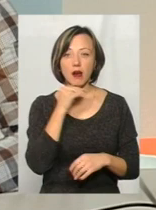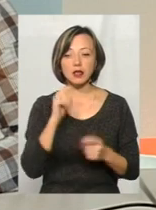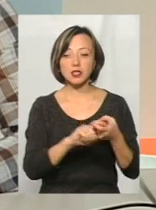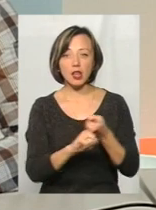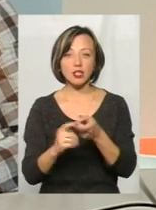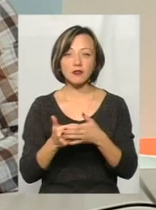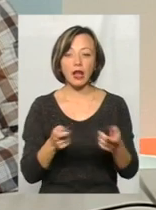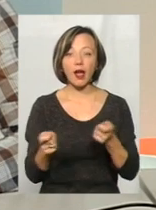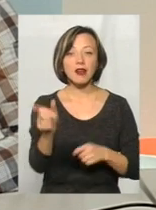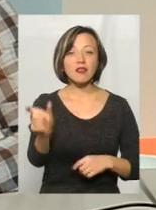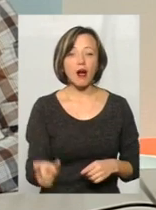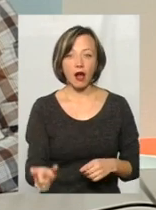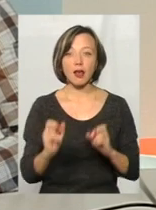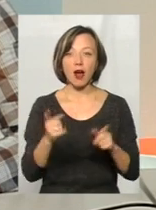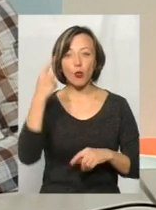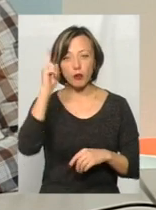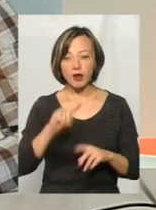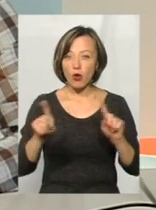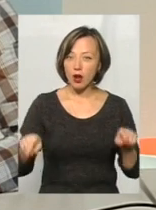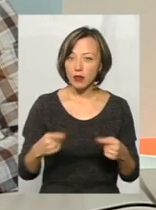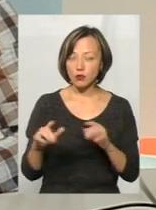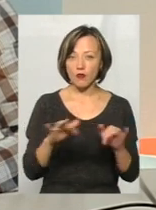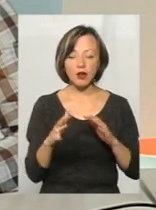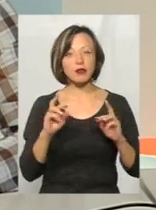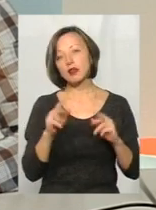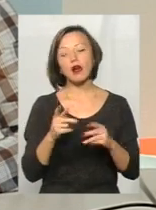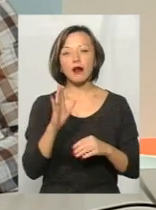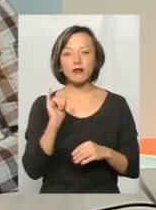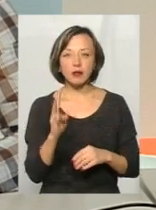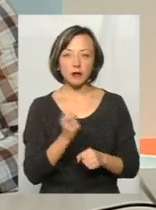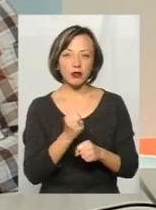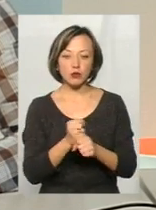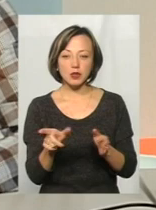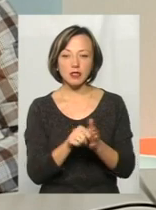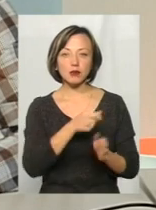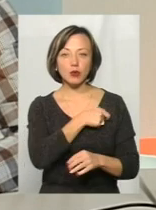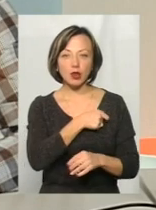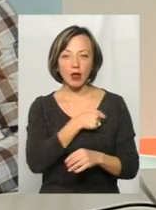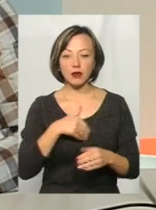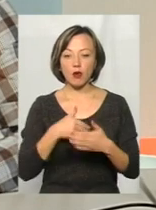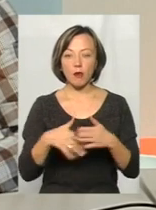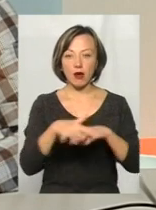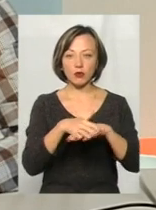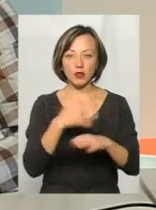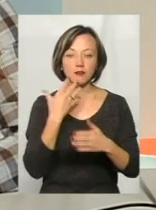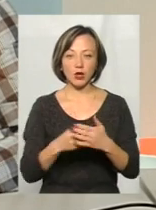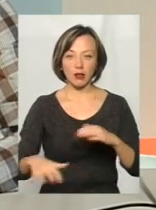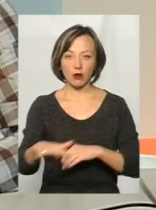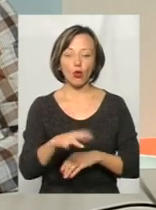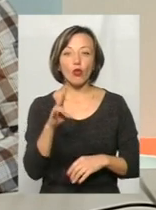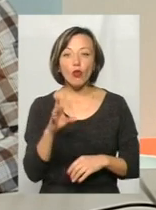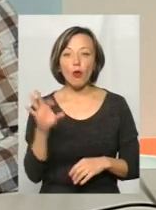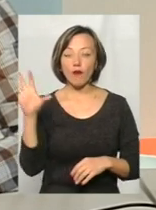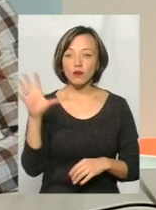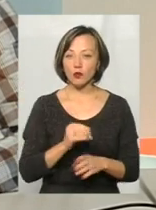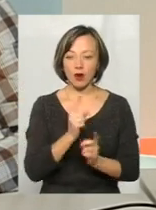залежить від керівника, від того, як він міє організувати, яким чином він працює з депутатами, громадськістю на своїй території. Но всю